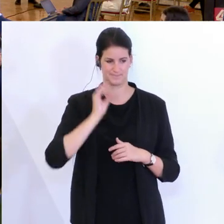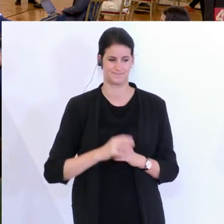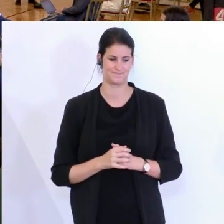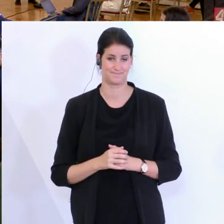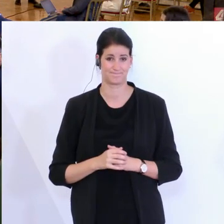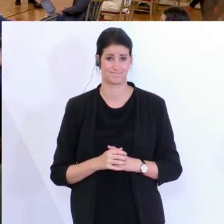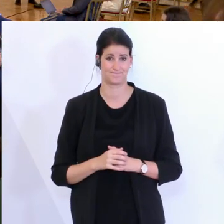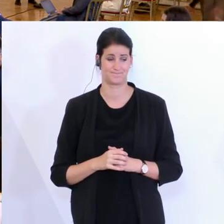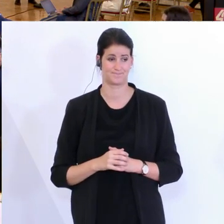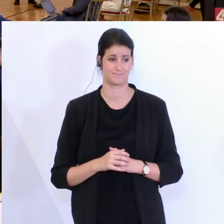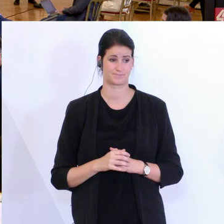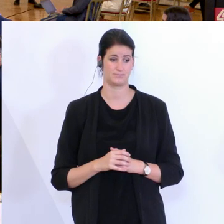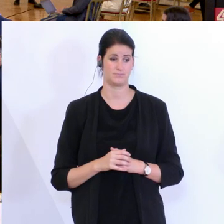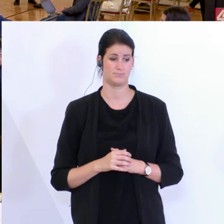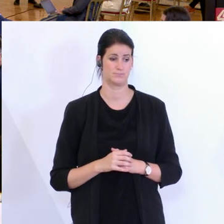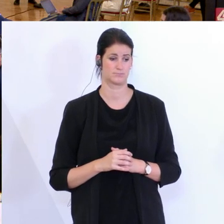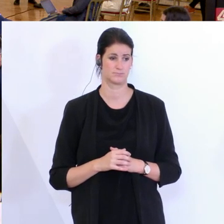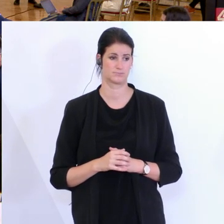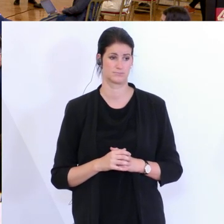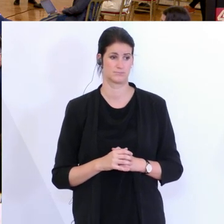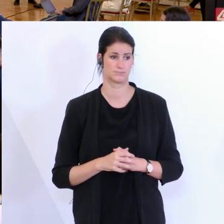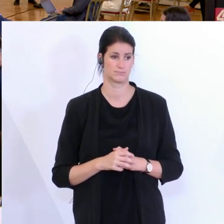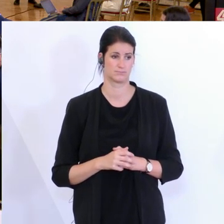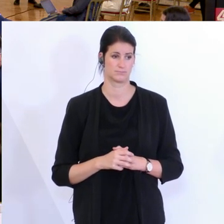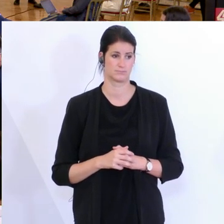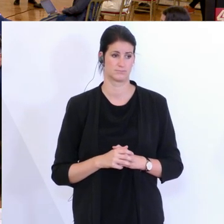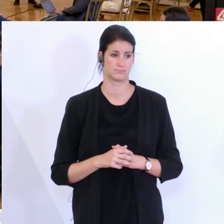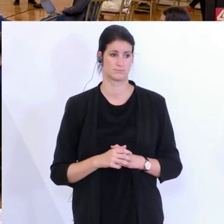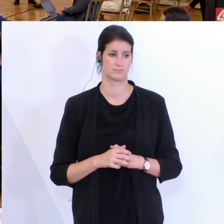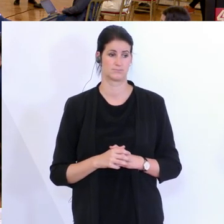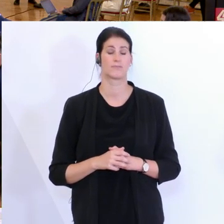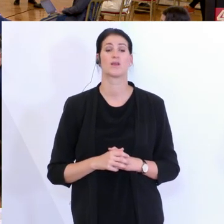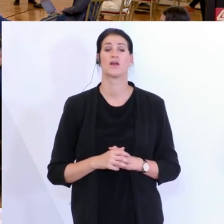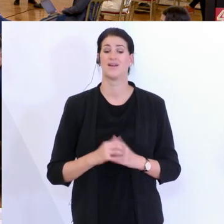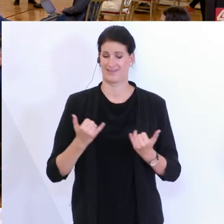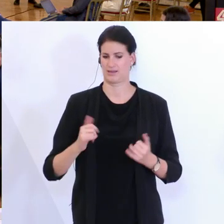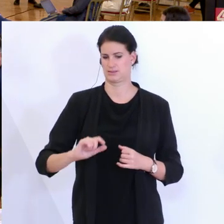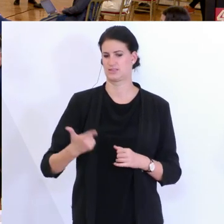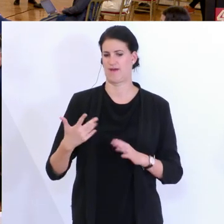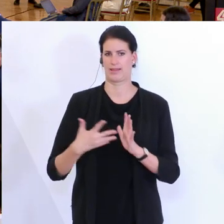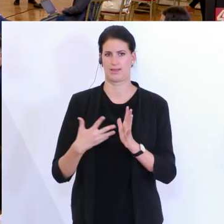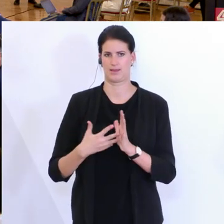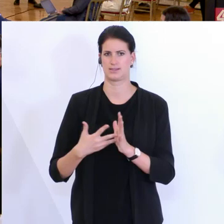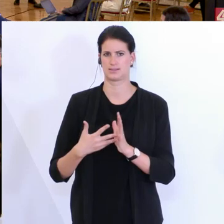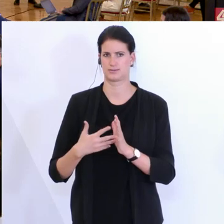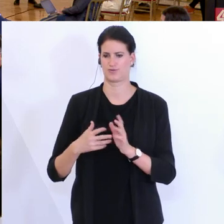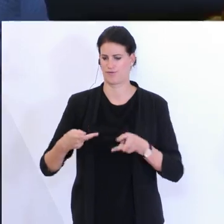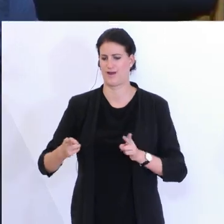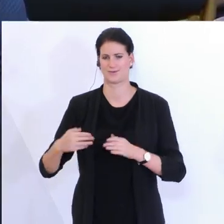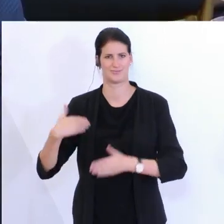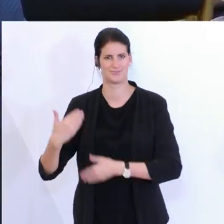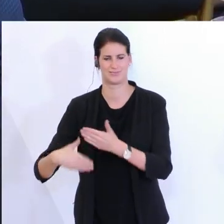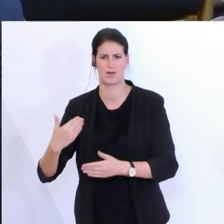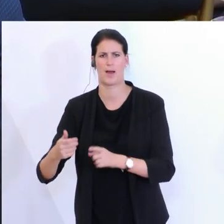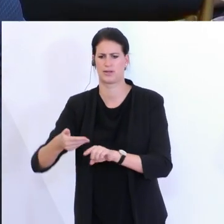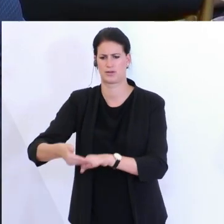Testserie ausgerollt wird, gibt es da von der ersten schon Evaluierungen? Also gibt es tatsächlich Zahlen, dass